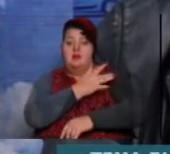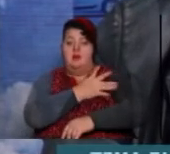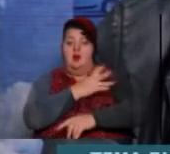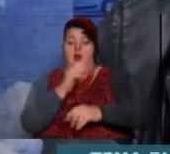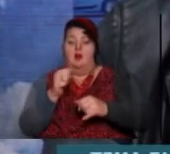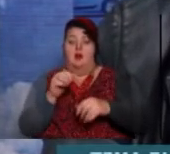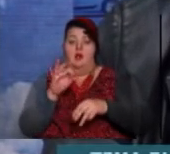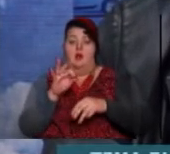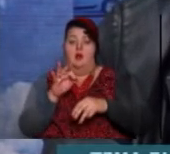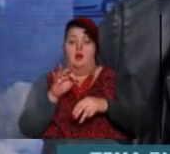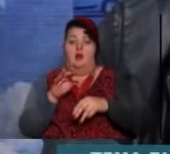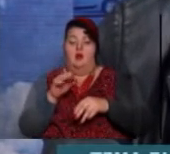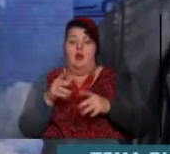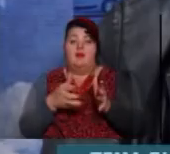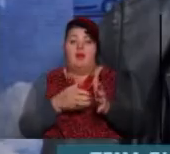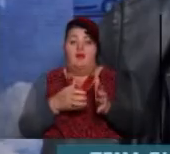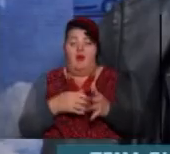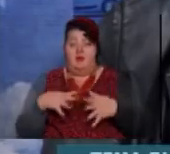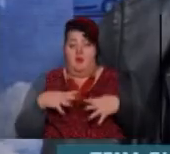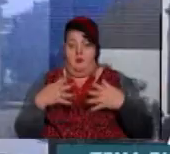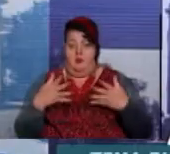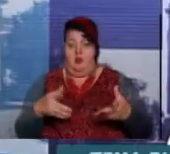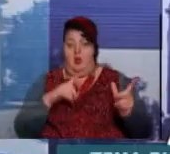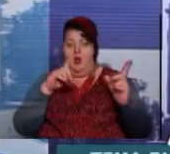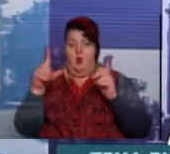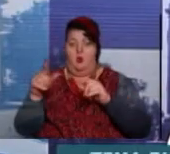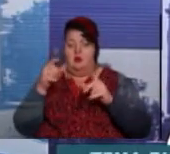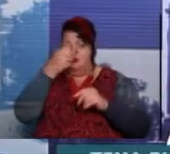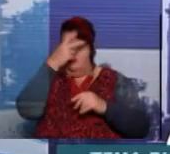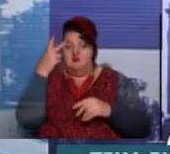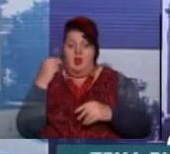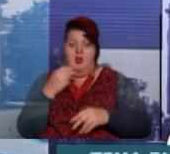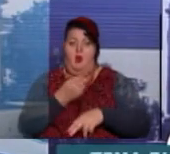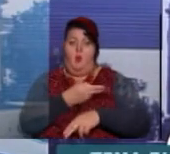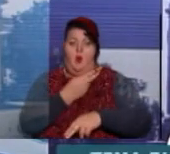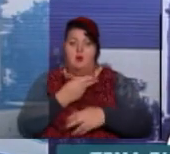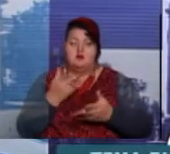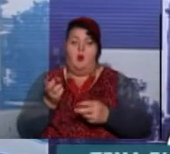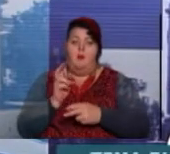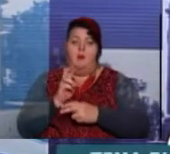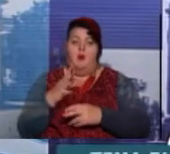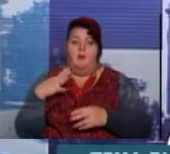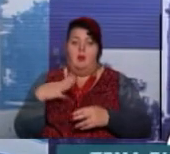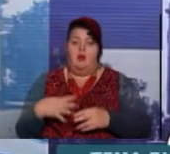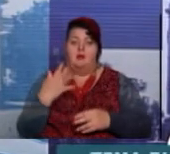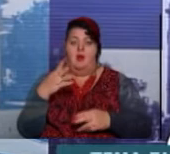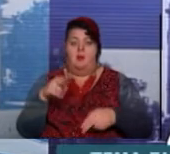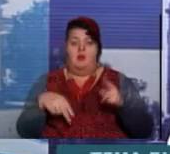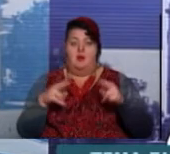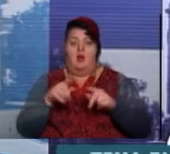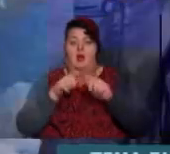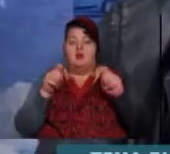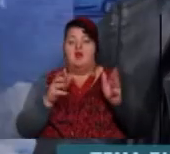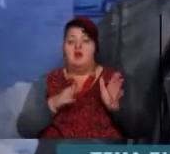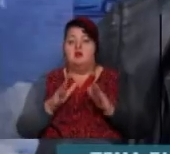анестезисток, що нехватка була, вони уїжджають в Чехію, в Польщу, то приходилось із п'яти операційних відкривати тільки